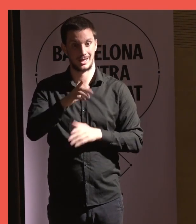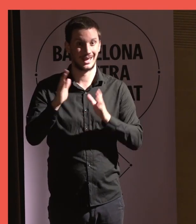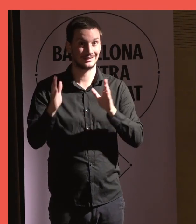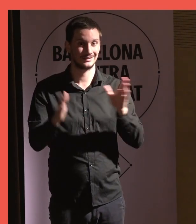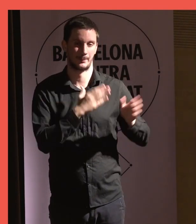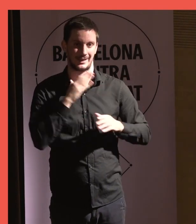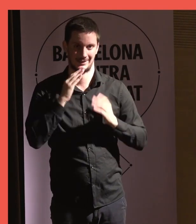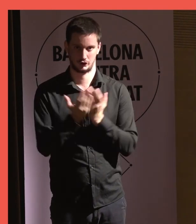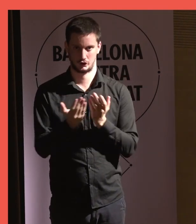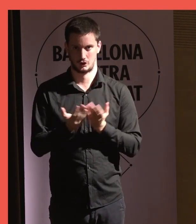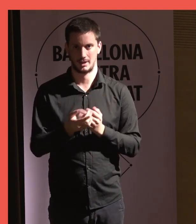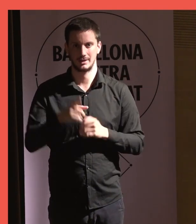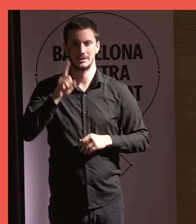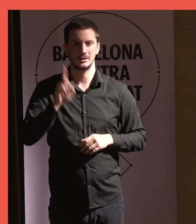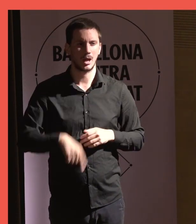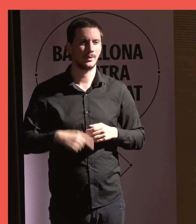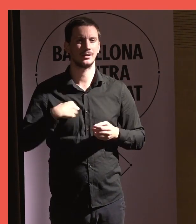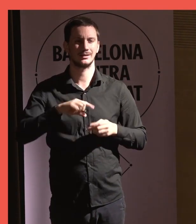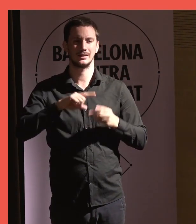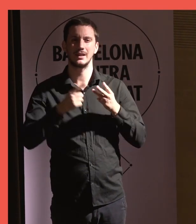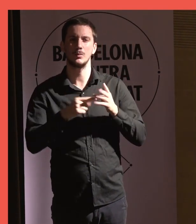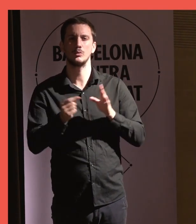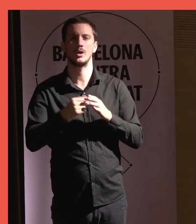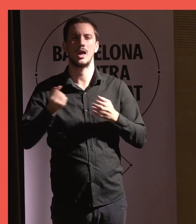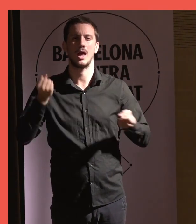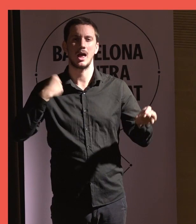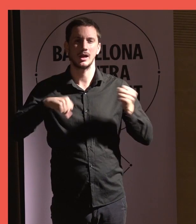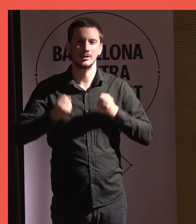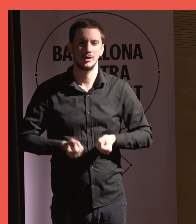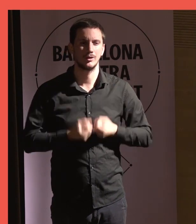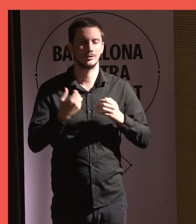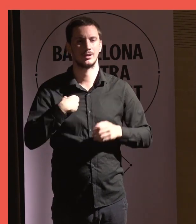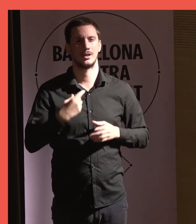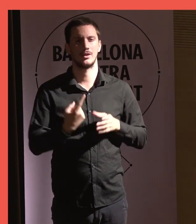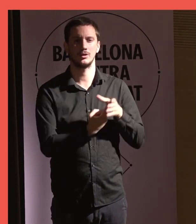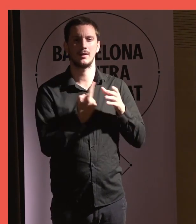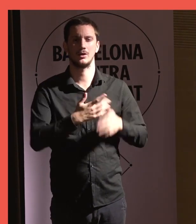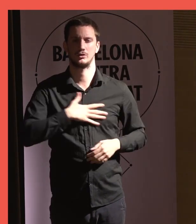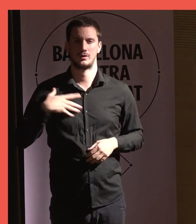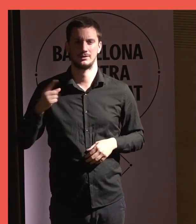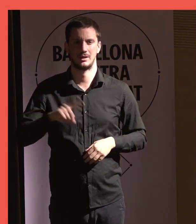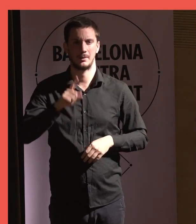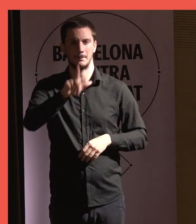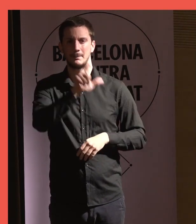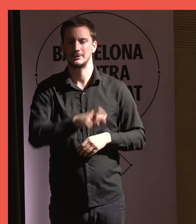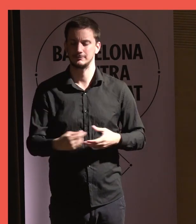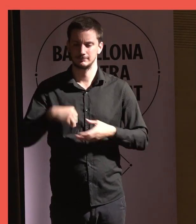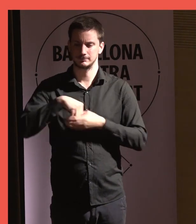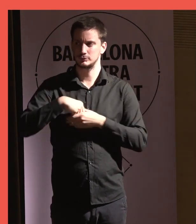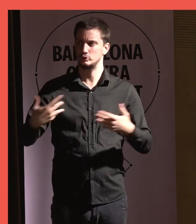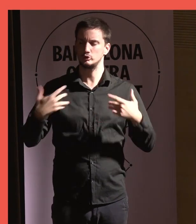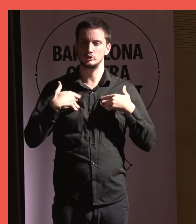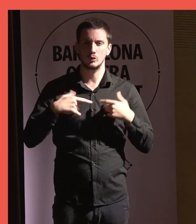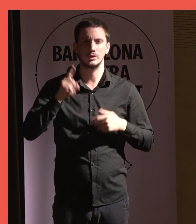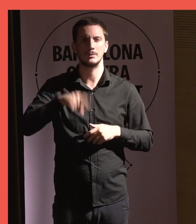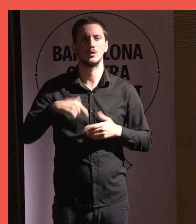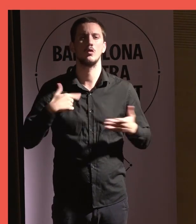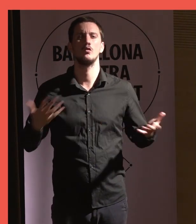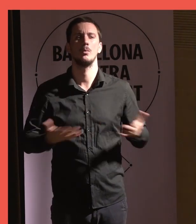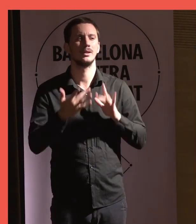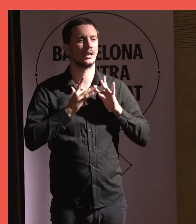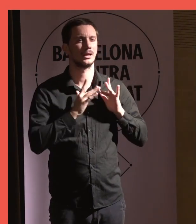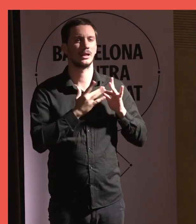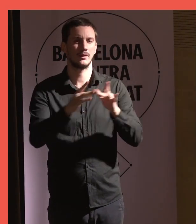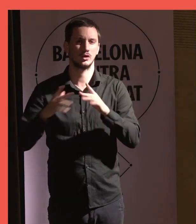dur a terme accions o iniciatives que ajudin a pal·liar la soledat no desitjada de les persones que la pateixen o bé, fomentar les